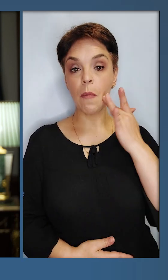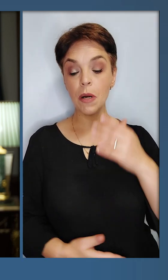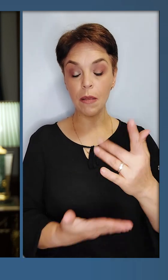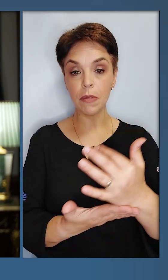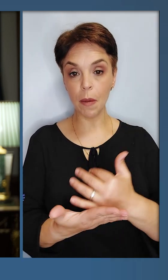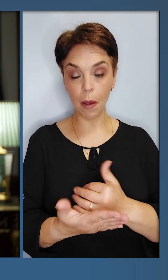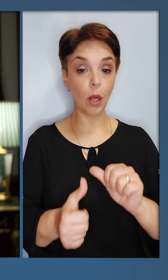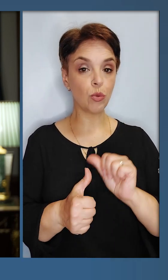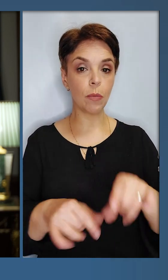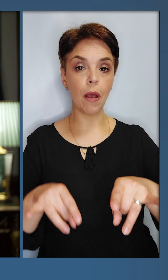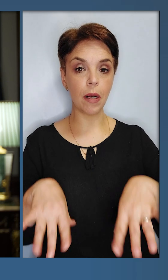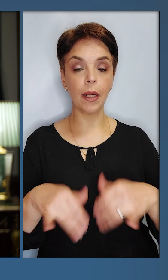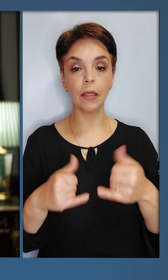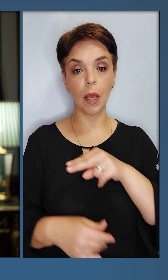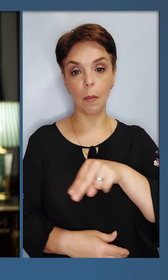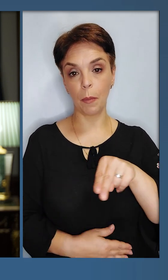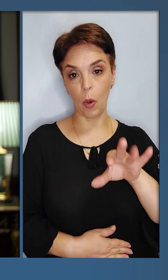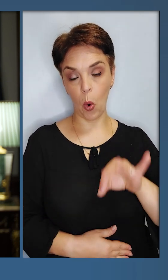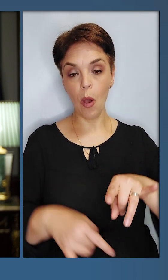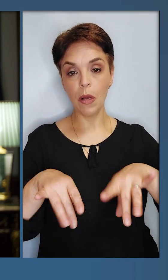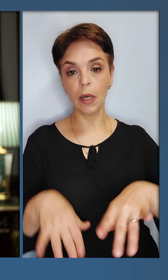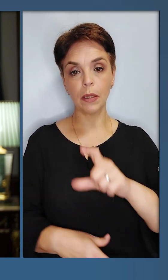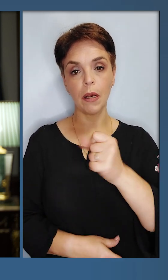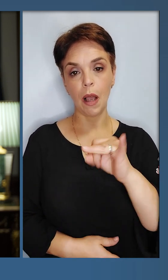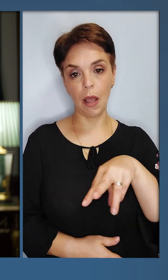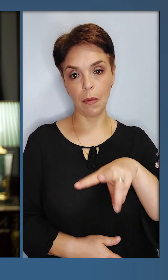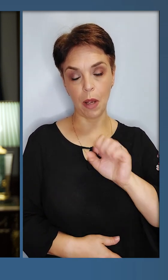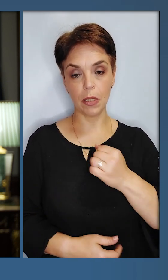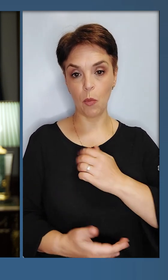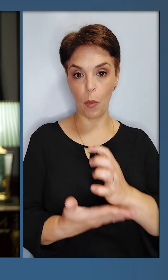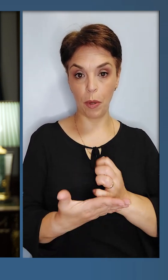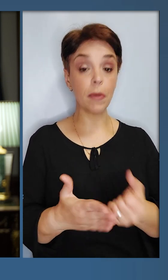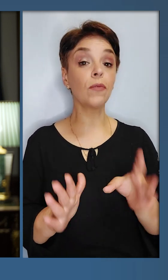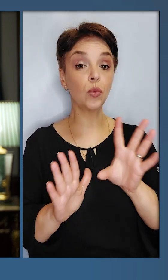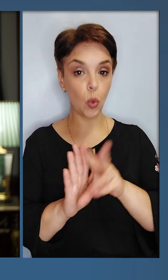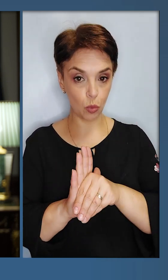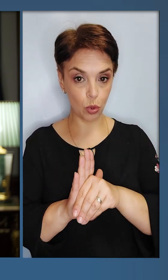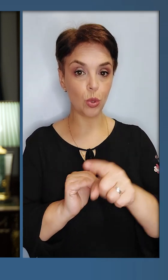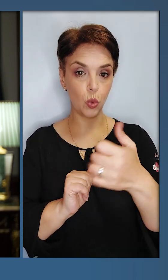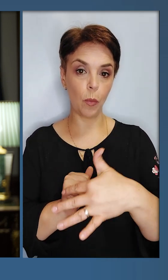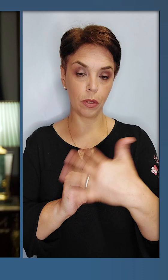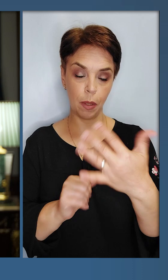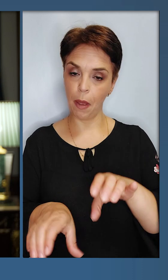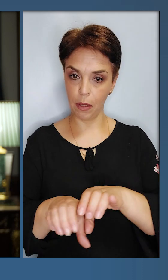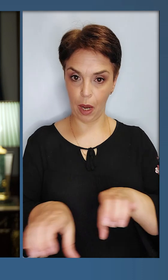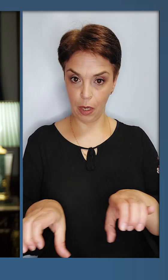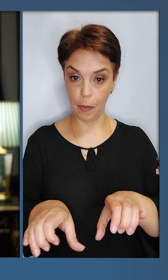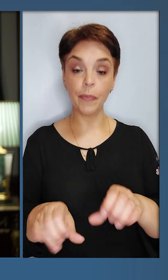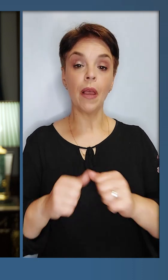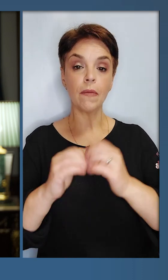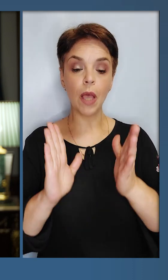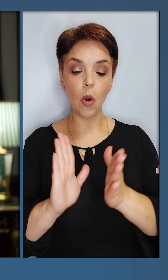Американський пакет – це, зокрема, ракети для ППО, ракети для Хаймарсів, боєприпаси, в тому числі 155-й калібр.